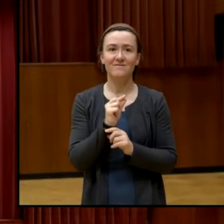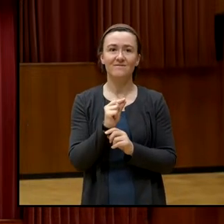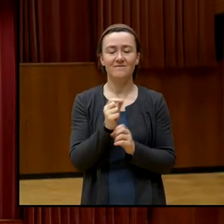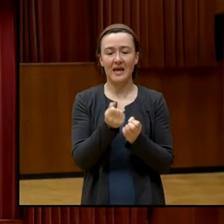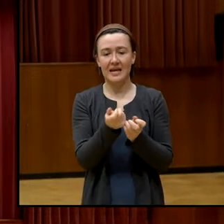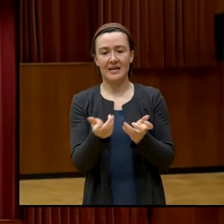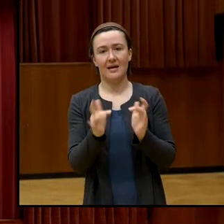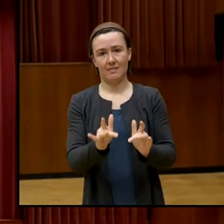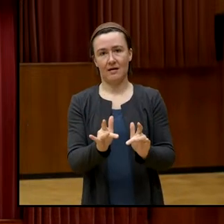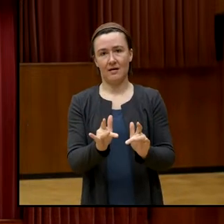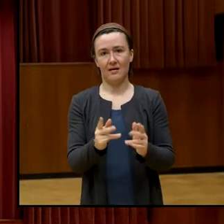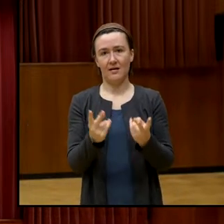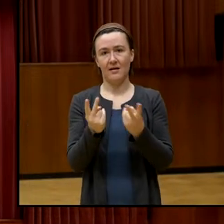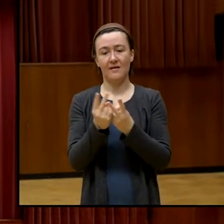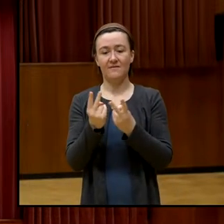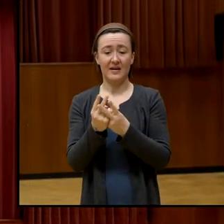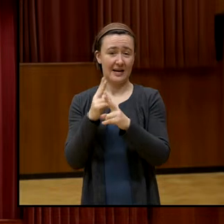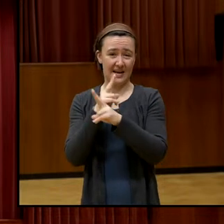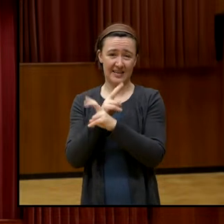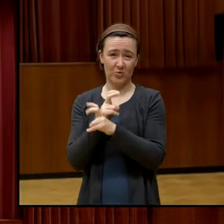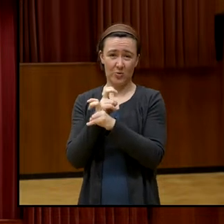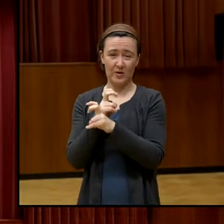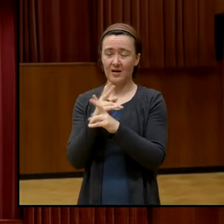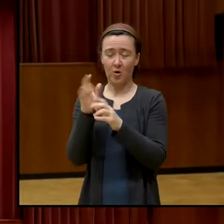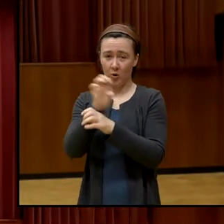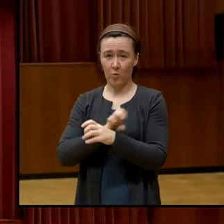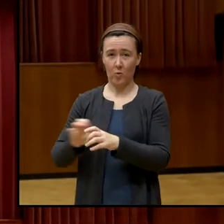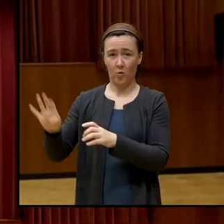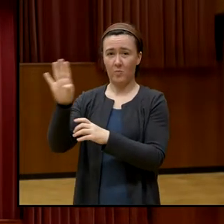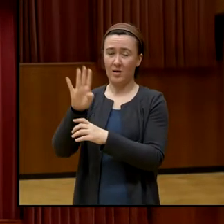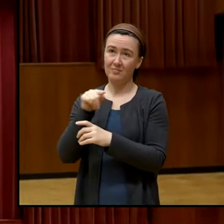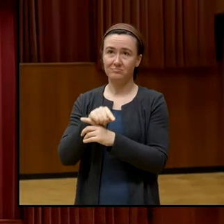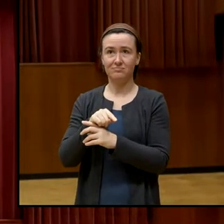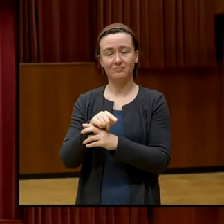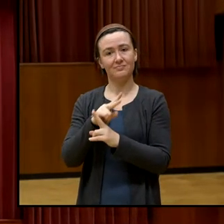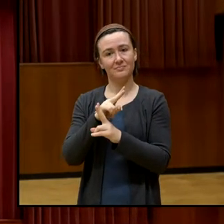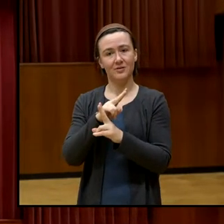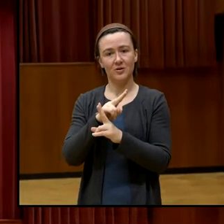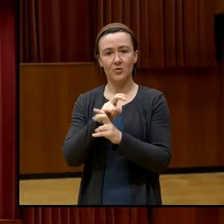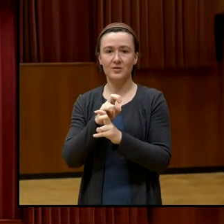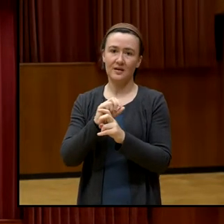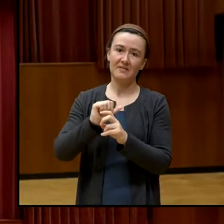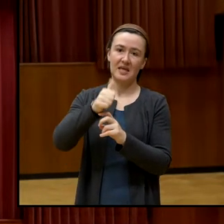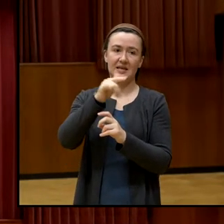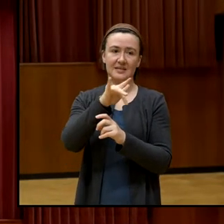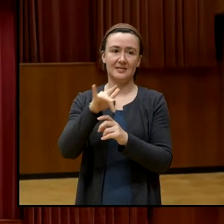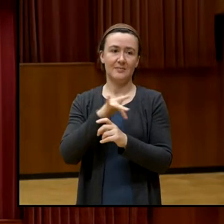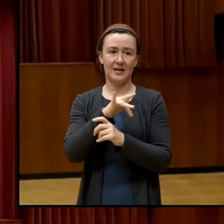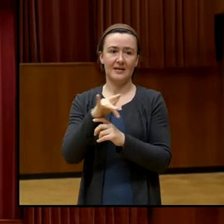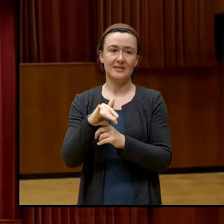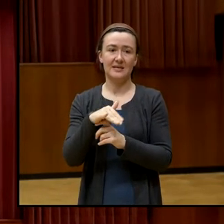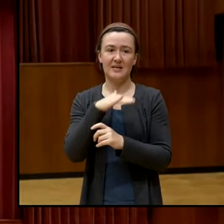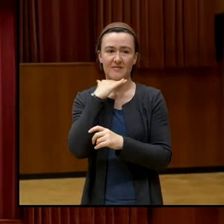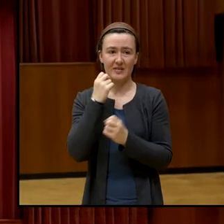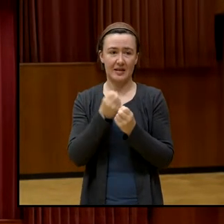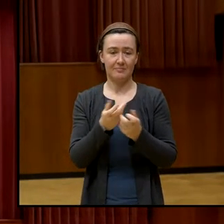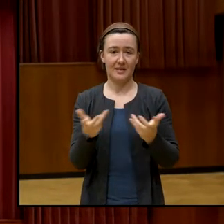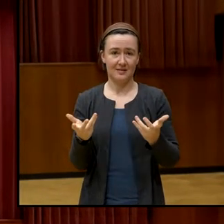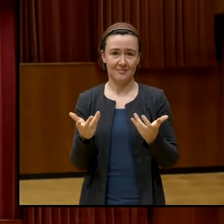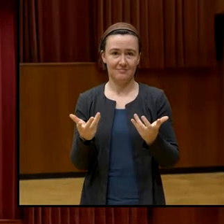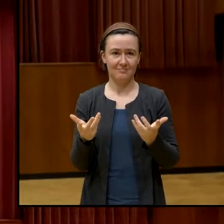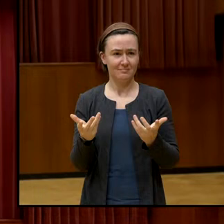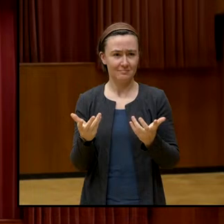europaweit, eine der höchsten oder vielleicht sogar die höchste. Trägt das dich in gewisser Weise auch dazu bei, dass es einfach zu wenig